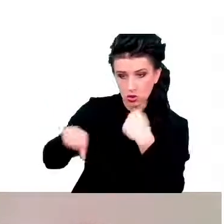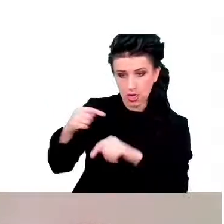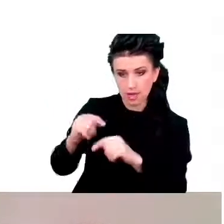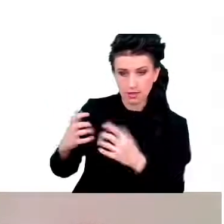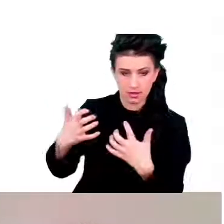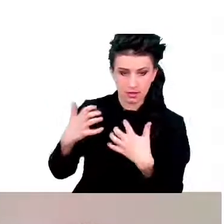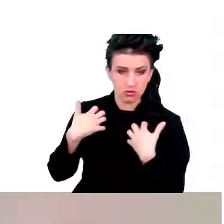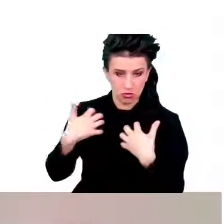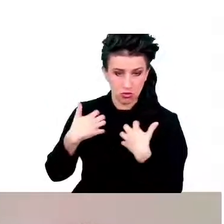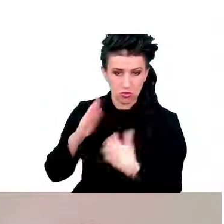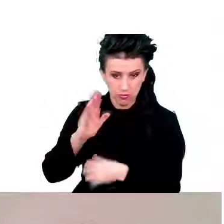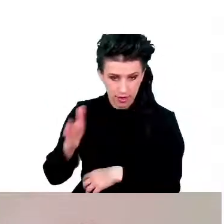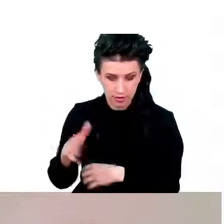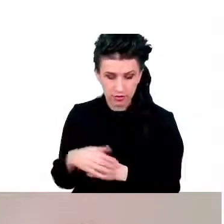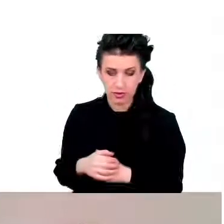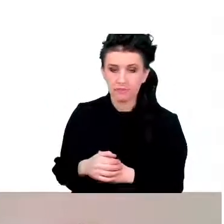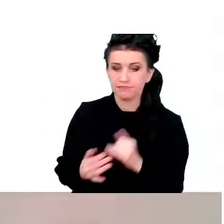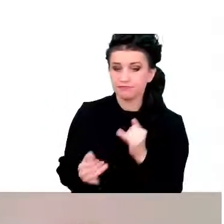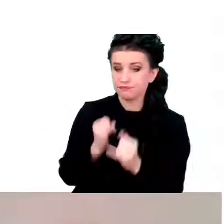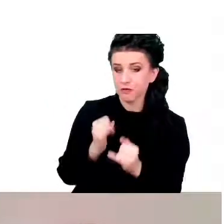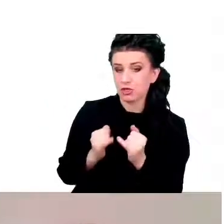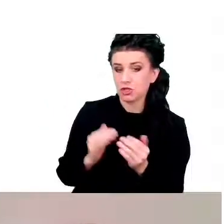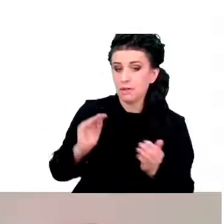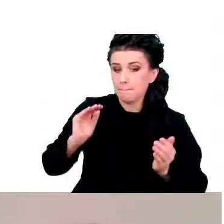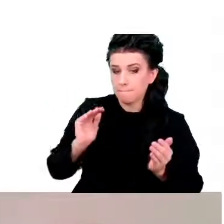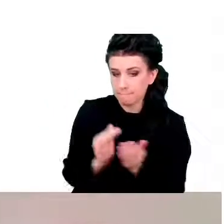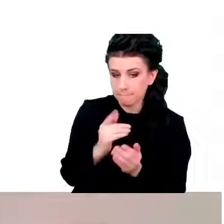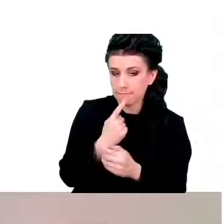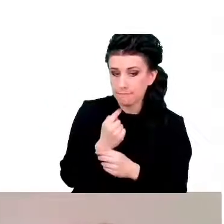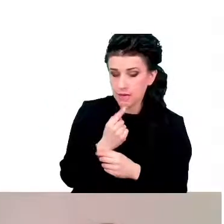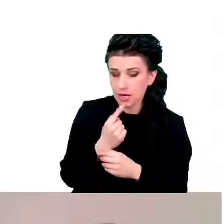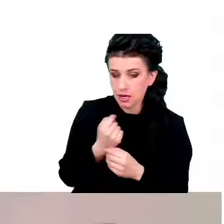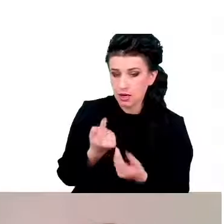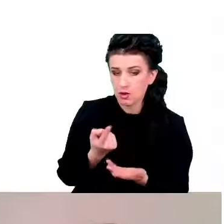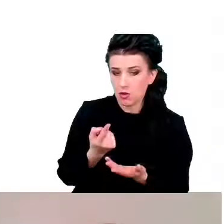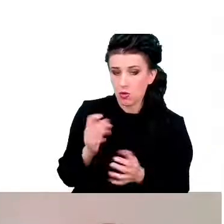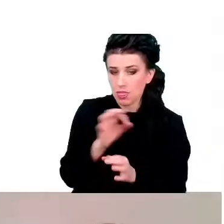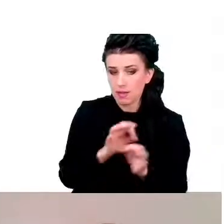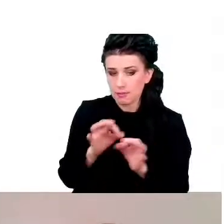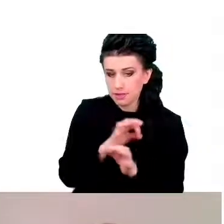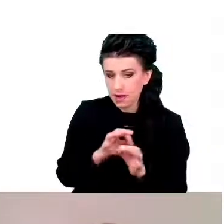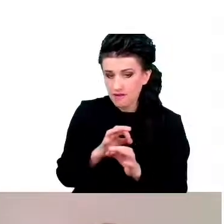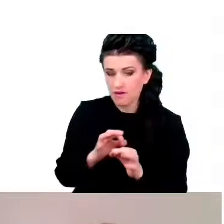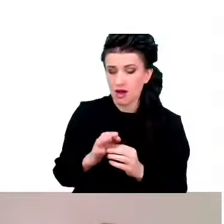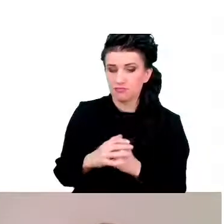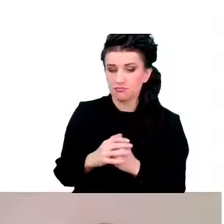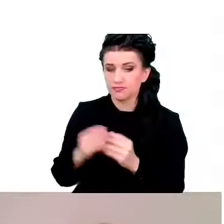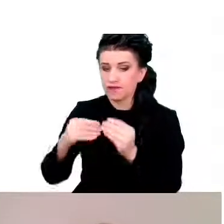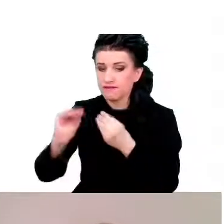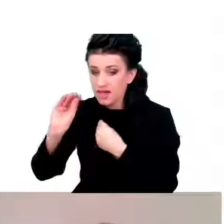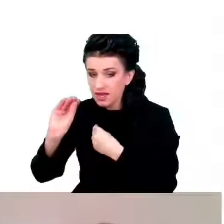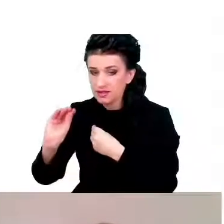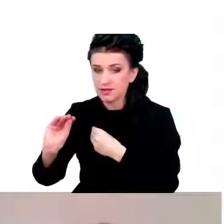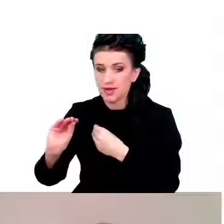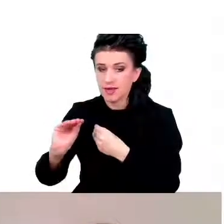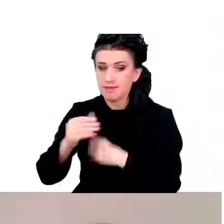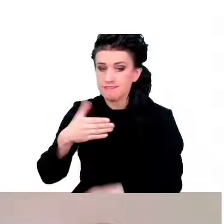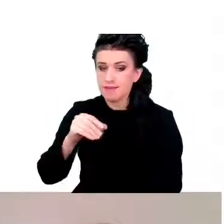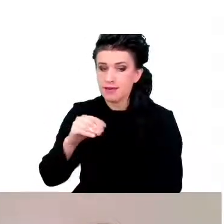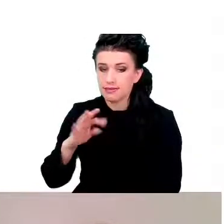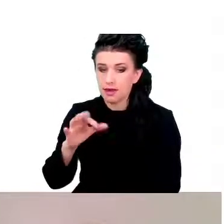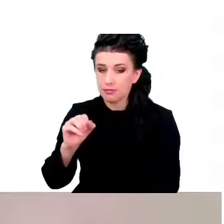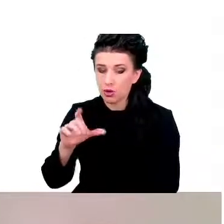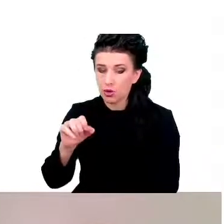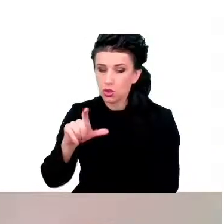tych elementów naprawczych i wyższa wydajność metabolizmu, czy wyższy poziom